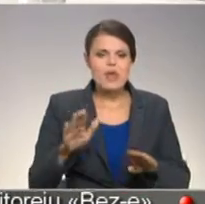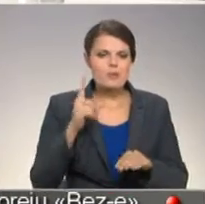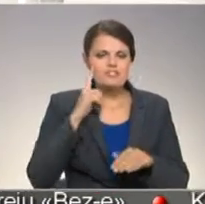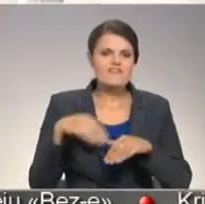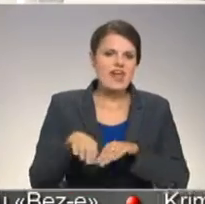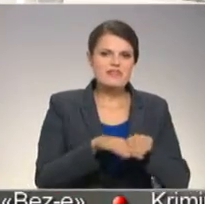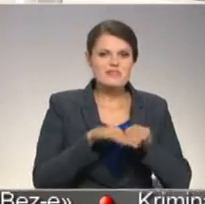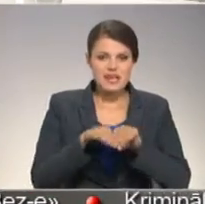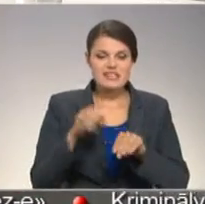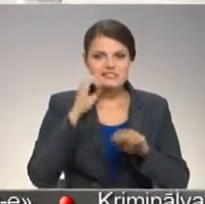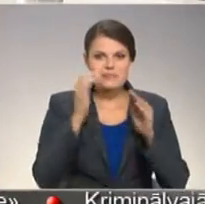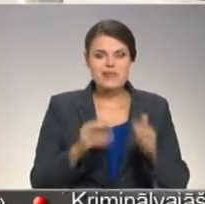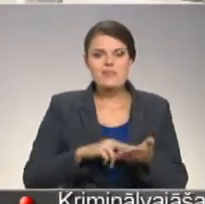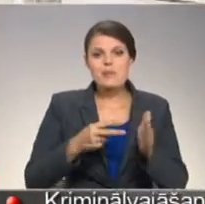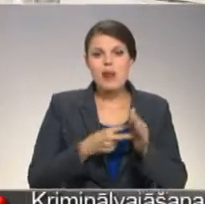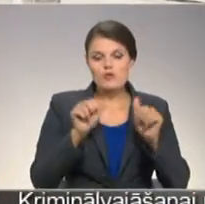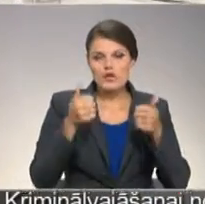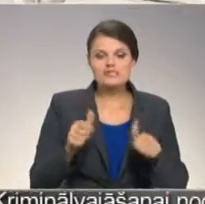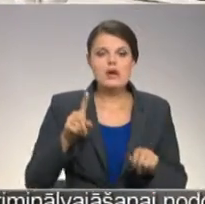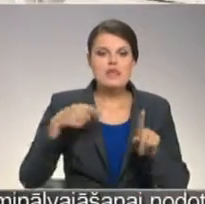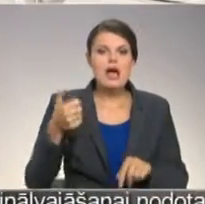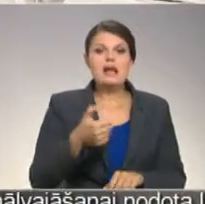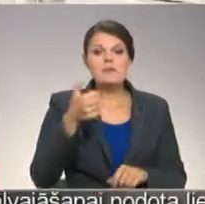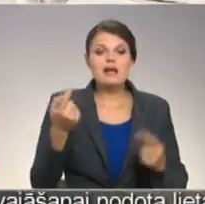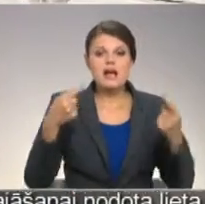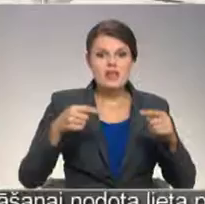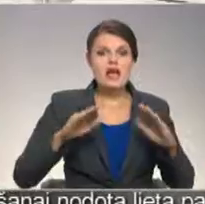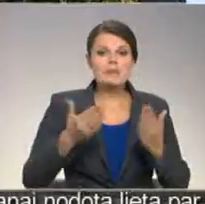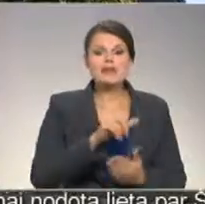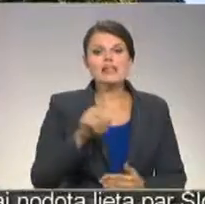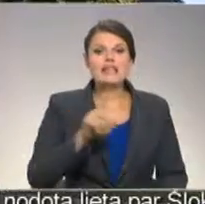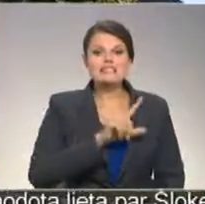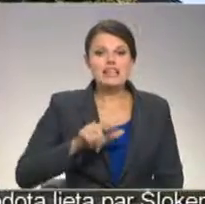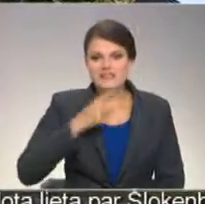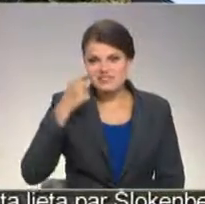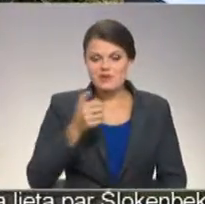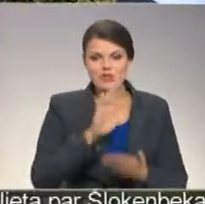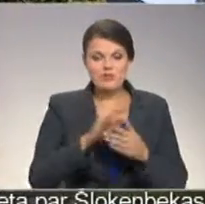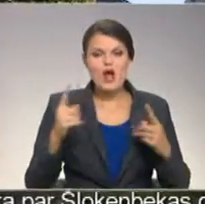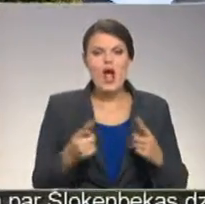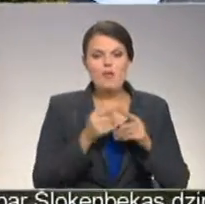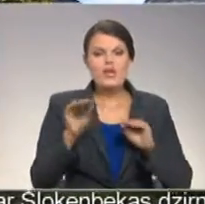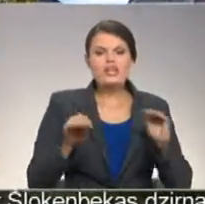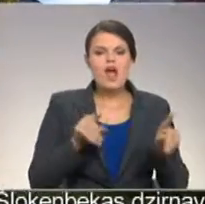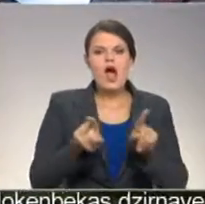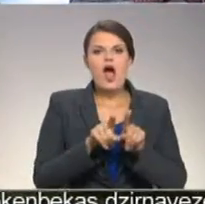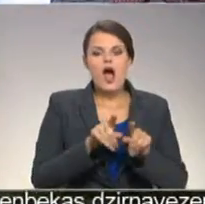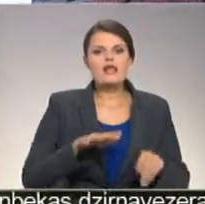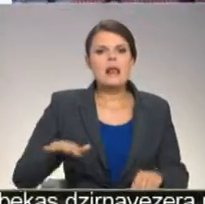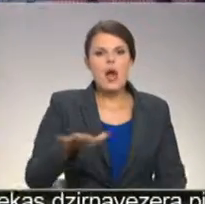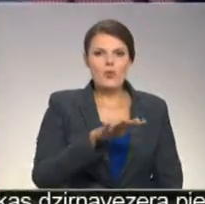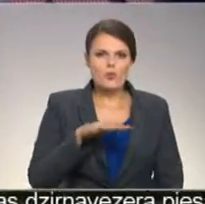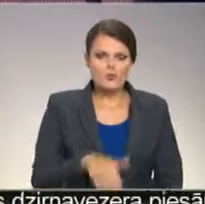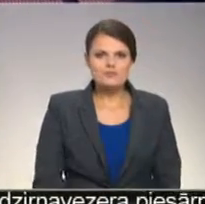vienprātīgs. Piemiņa nekli plānots izveidot nākamā gadu laikā, bet līdz Latvijas simtgadei atbilstoši tiks iekārtots arī skvērs.